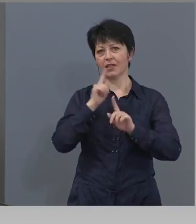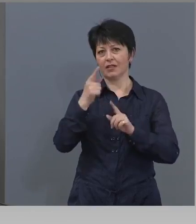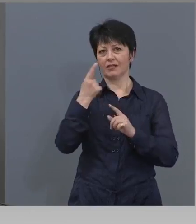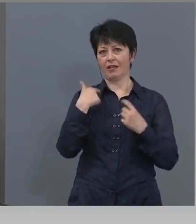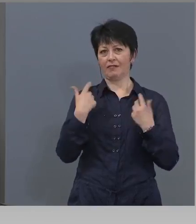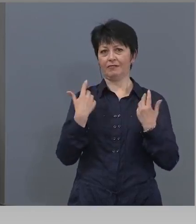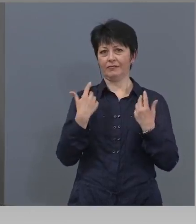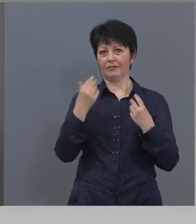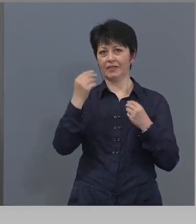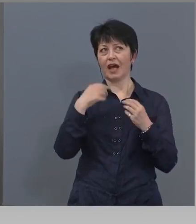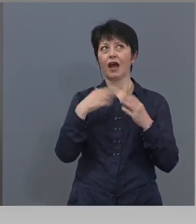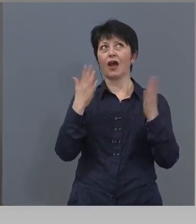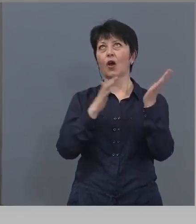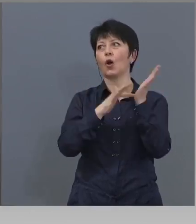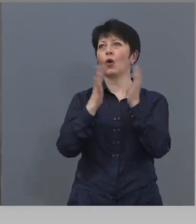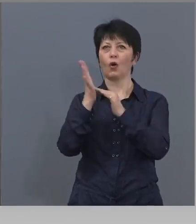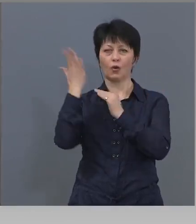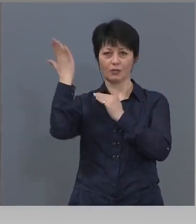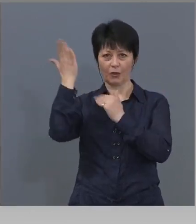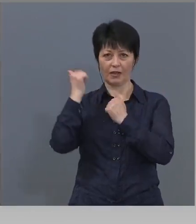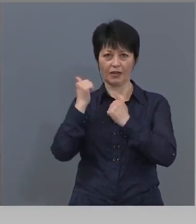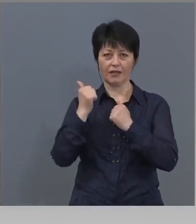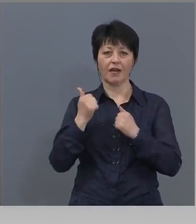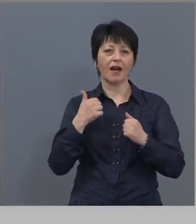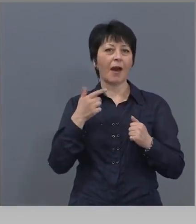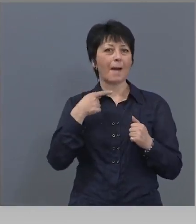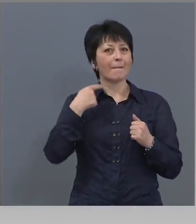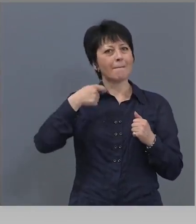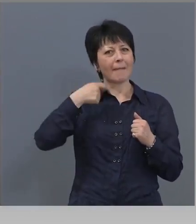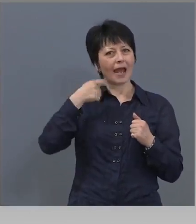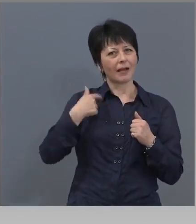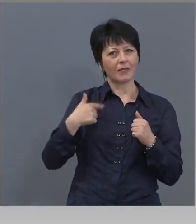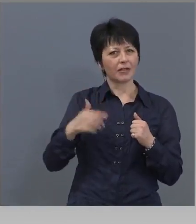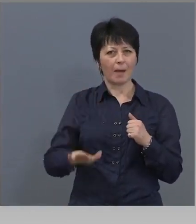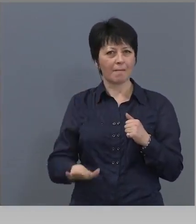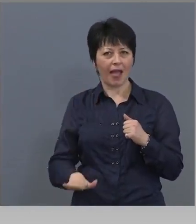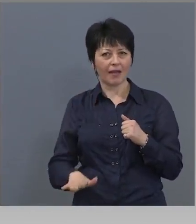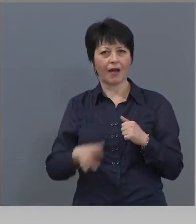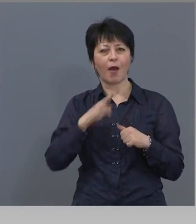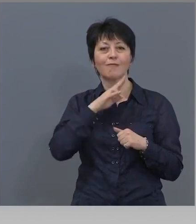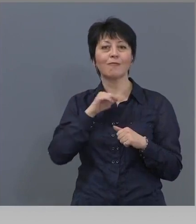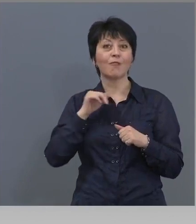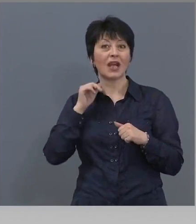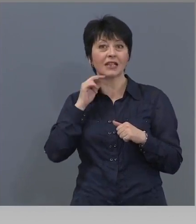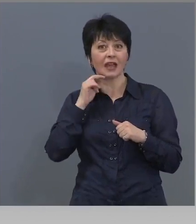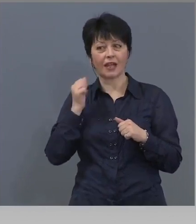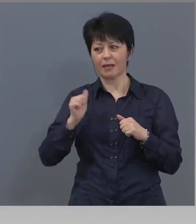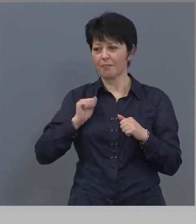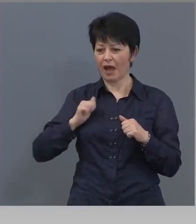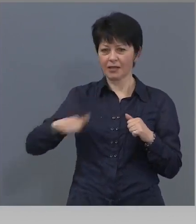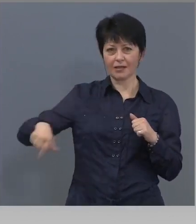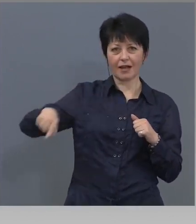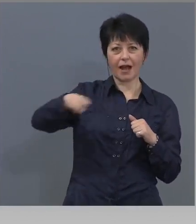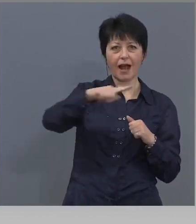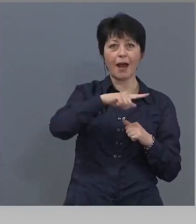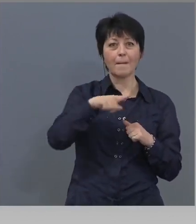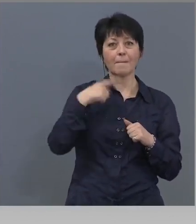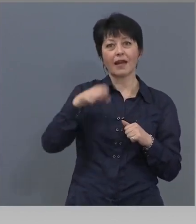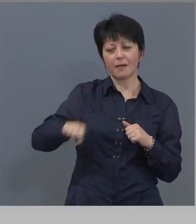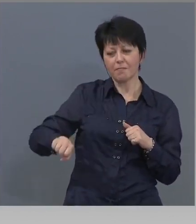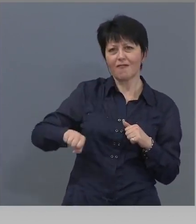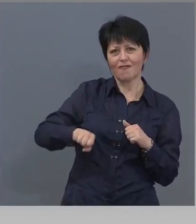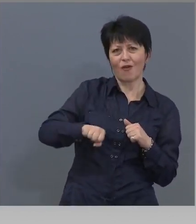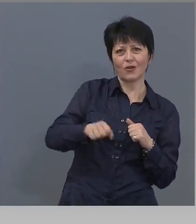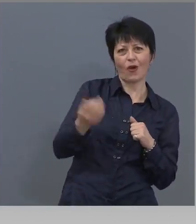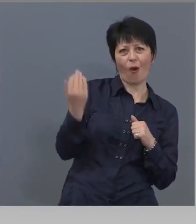Винаги. Майка бе ек малък, милиционерите кръжаха около църквите, тя ме води от задния вход да влеземе, да се помолиме.